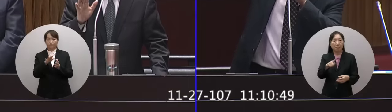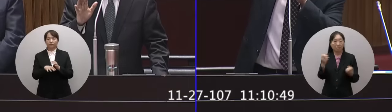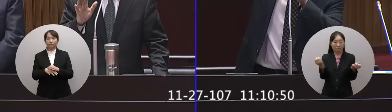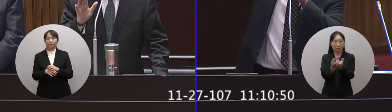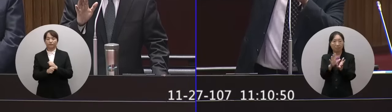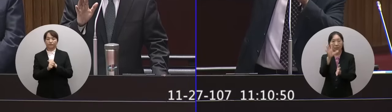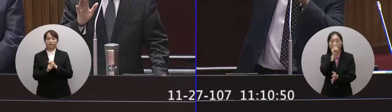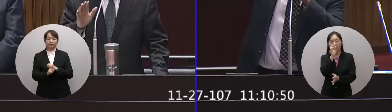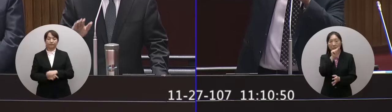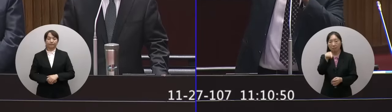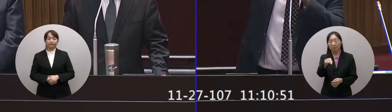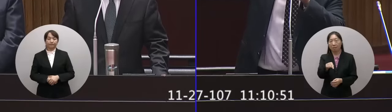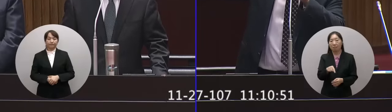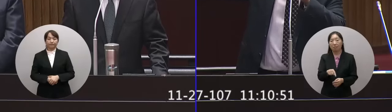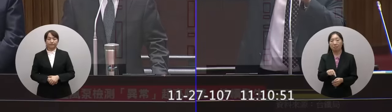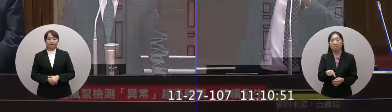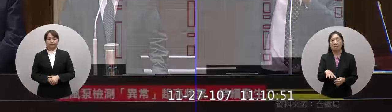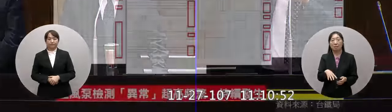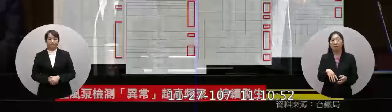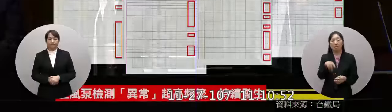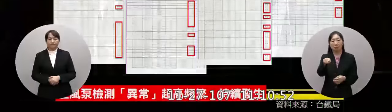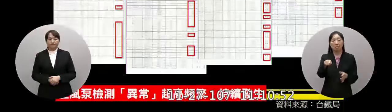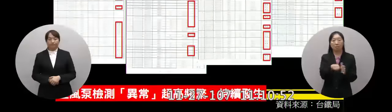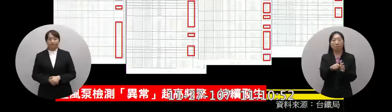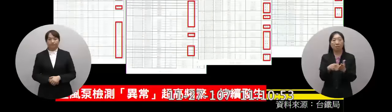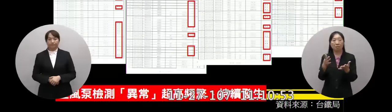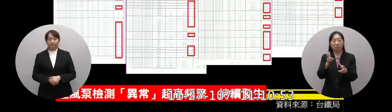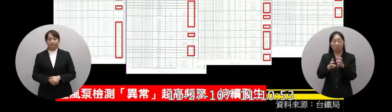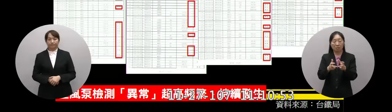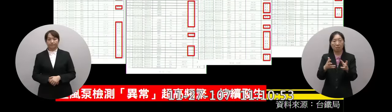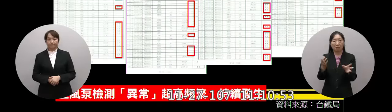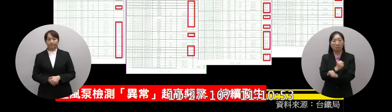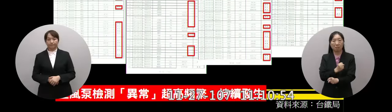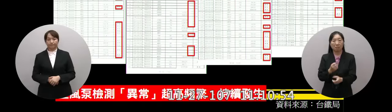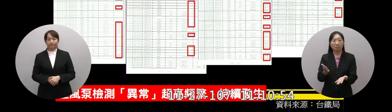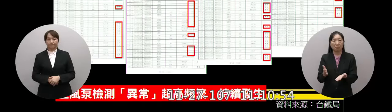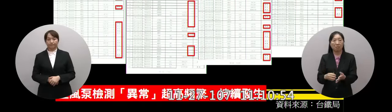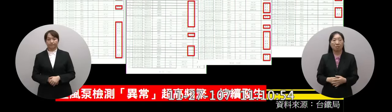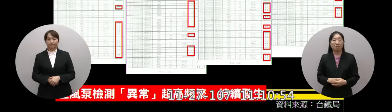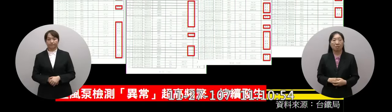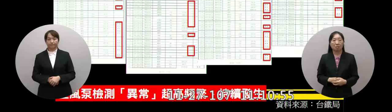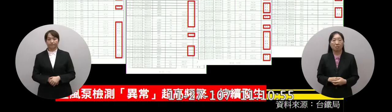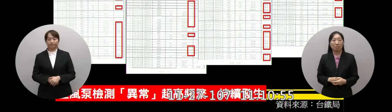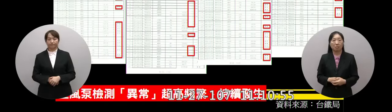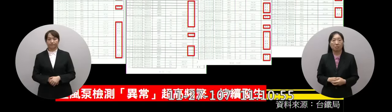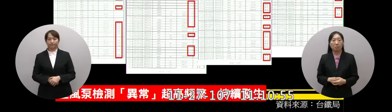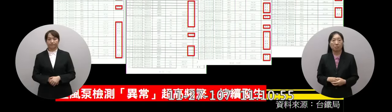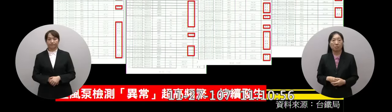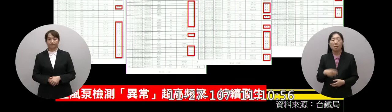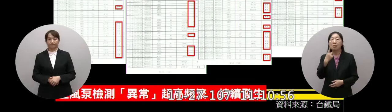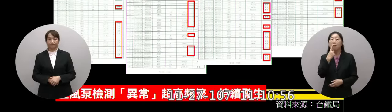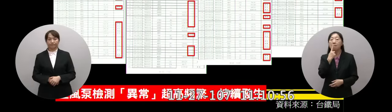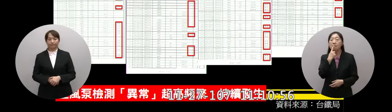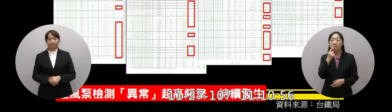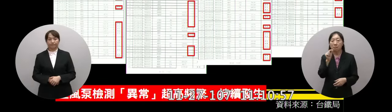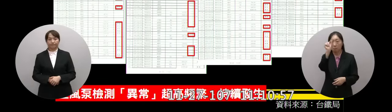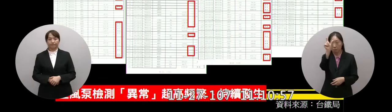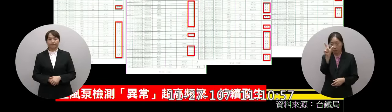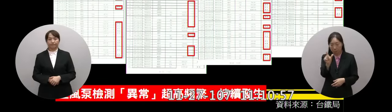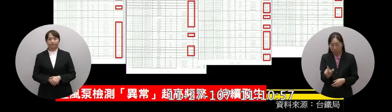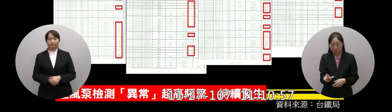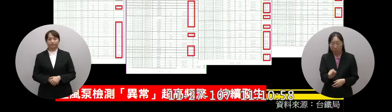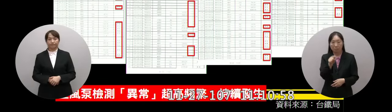生異常私油的狀況院長請您看我只要有紅框框起來的